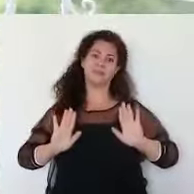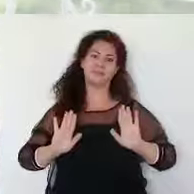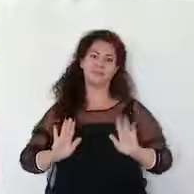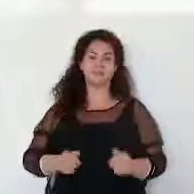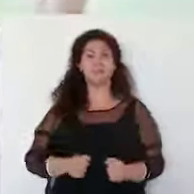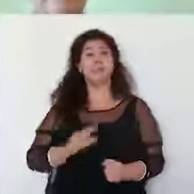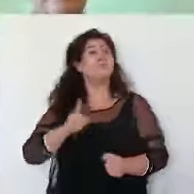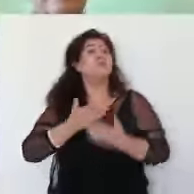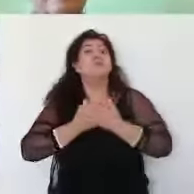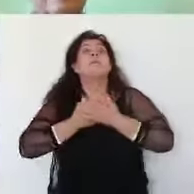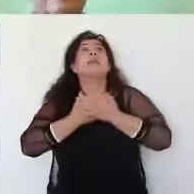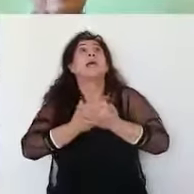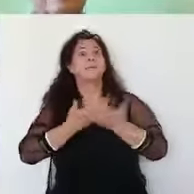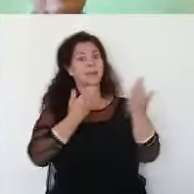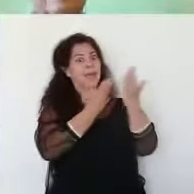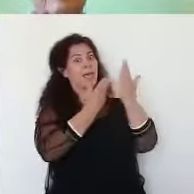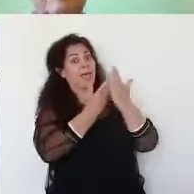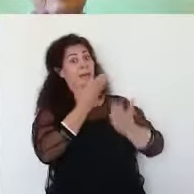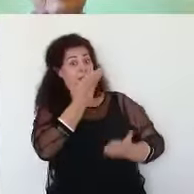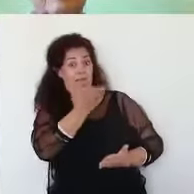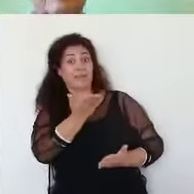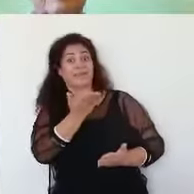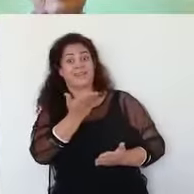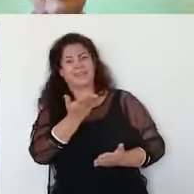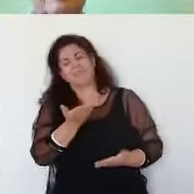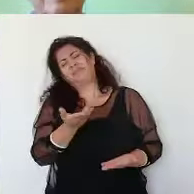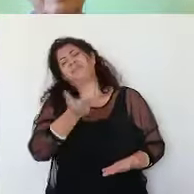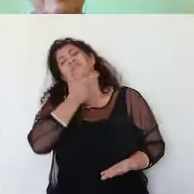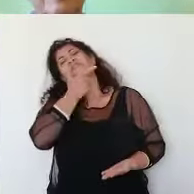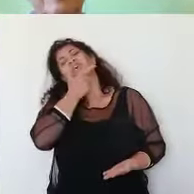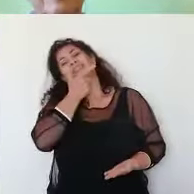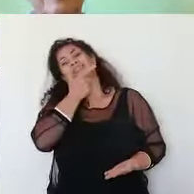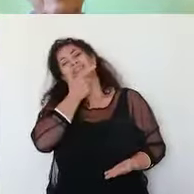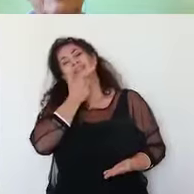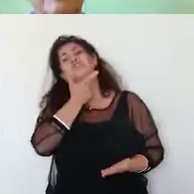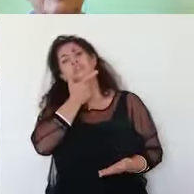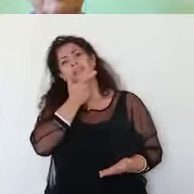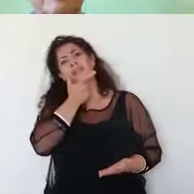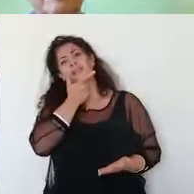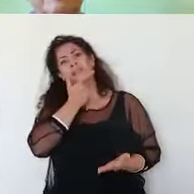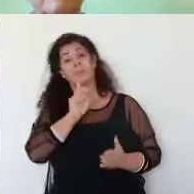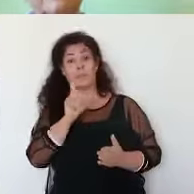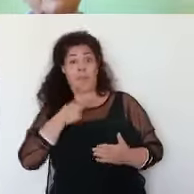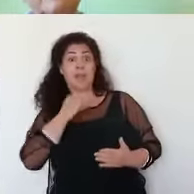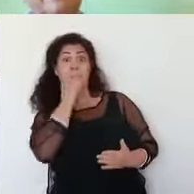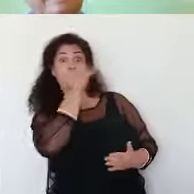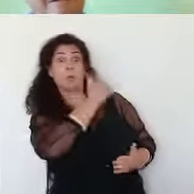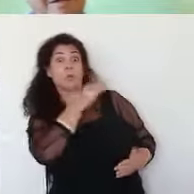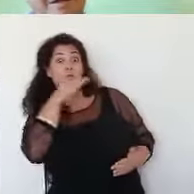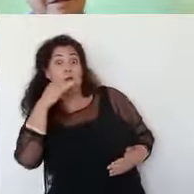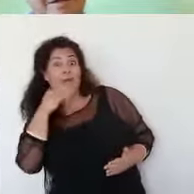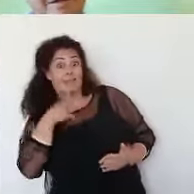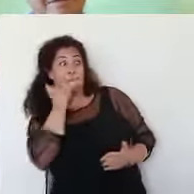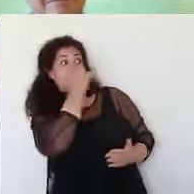شو بتحبه نعرف عنك؟ زينين زينين بدي كأنا